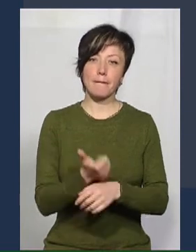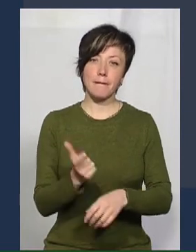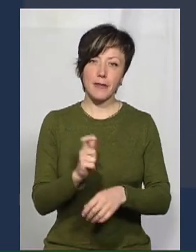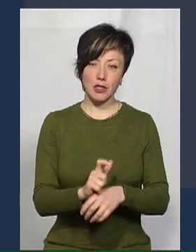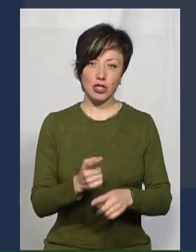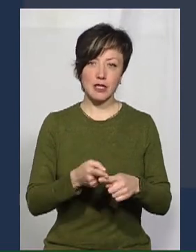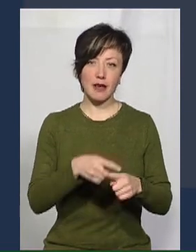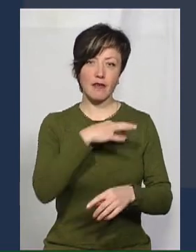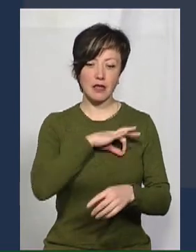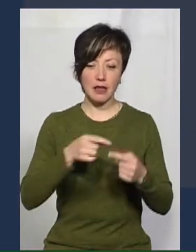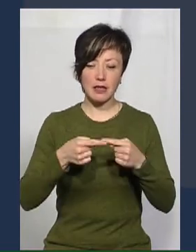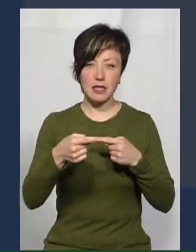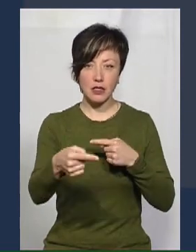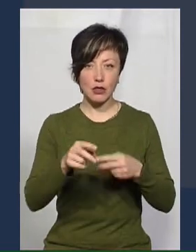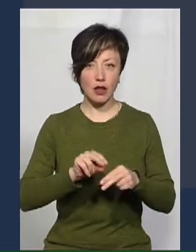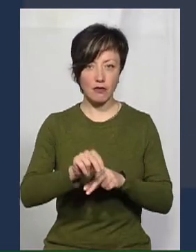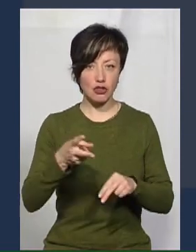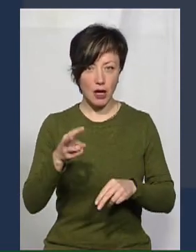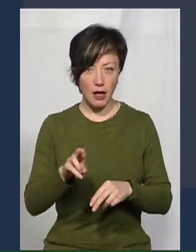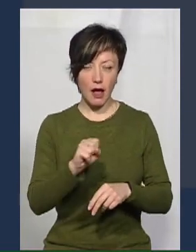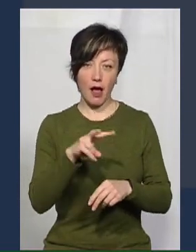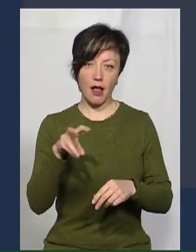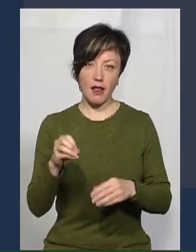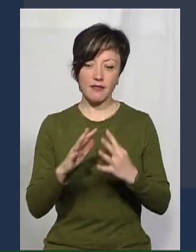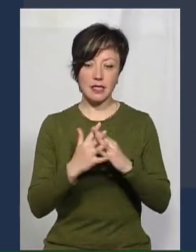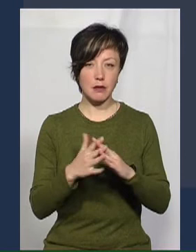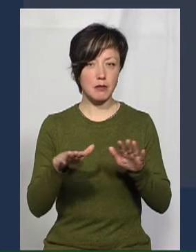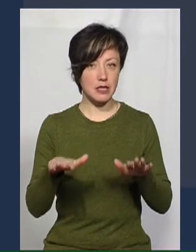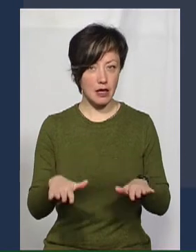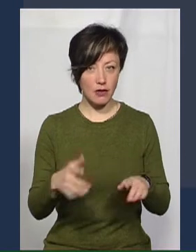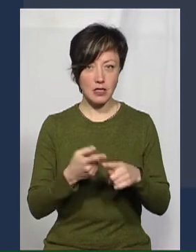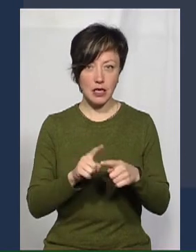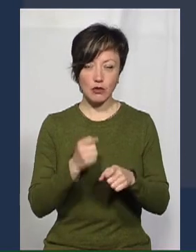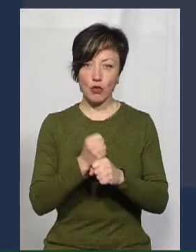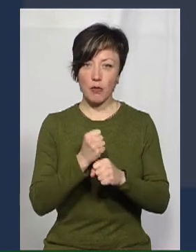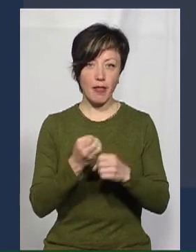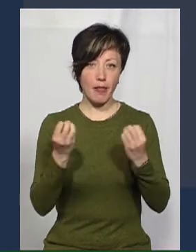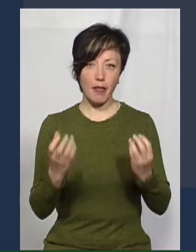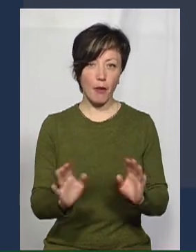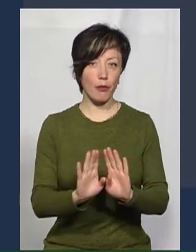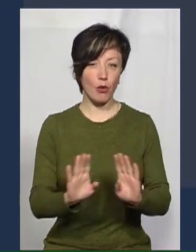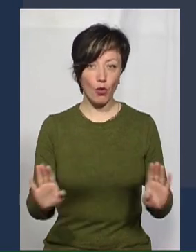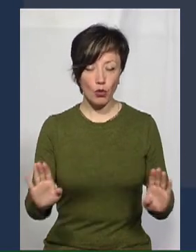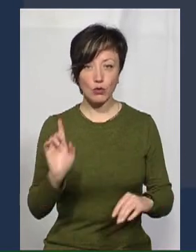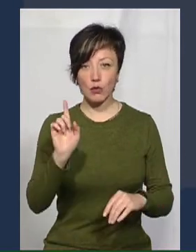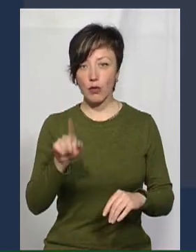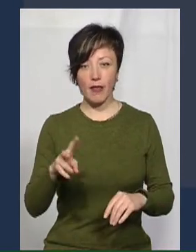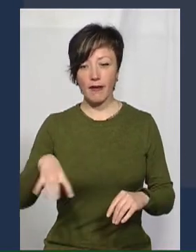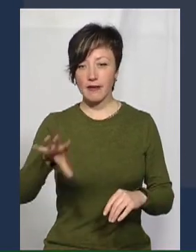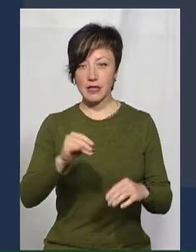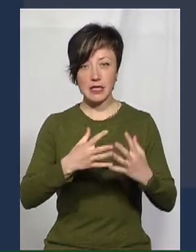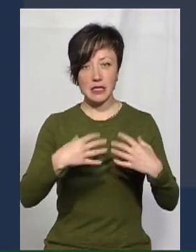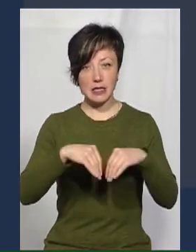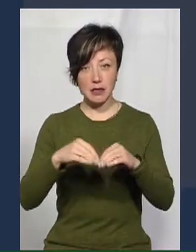дистанційного навчання, але, до прикладу, в сільській місцевості це зробити не так просто, оскільки не усі